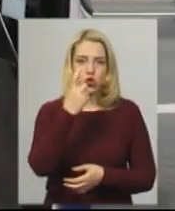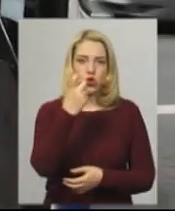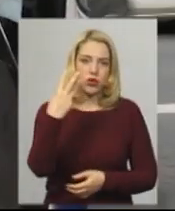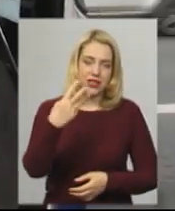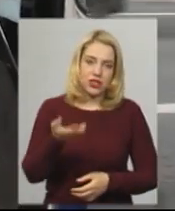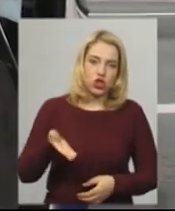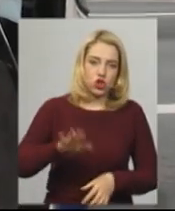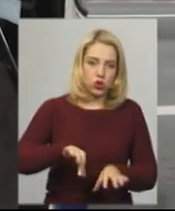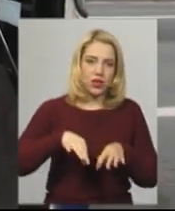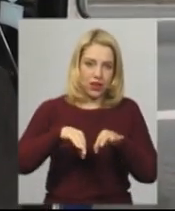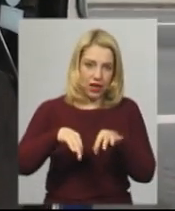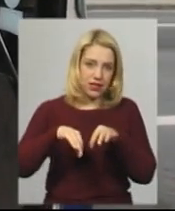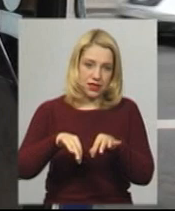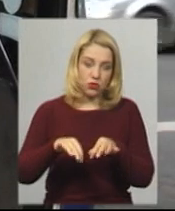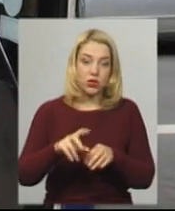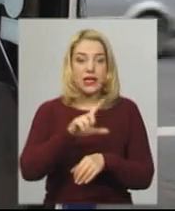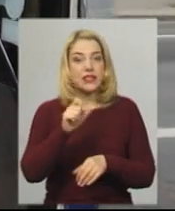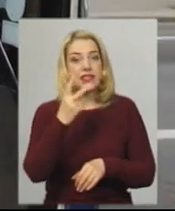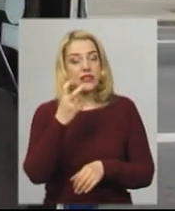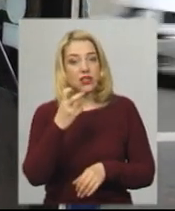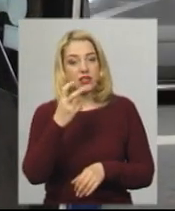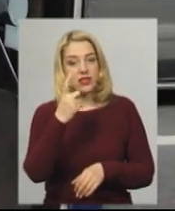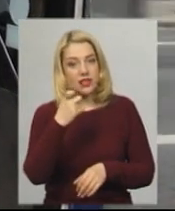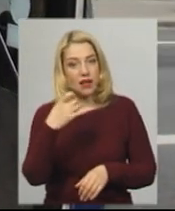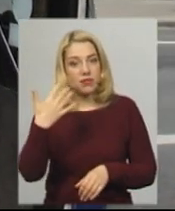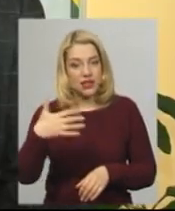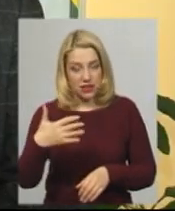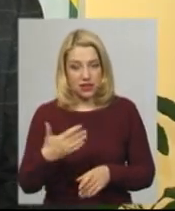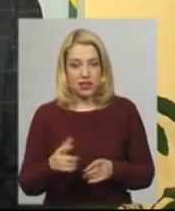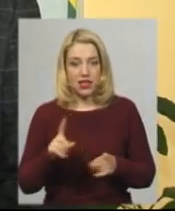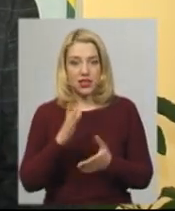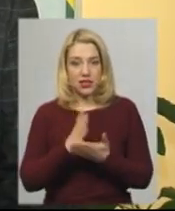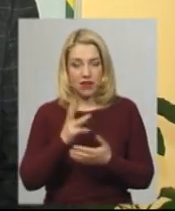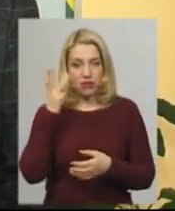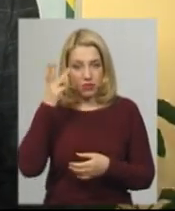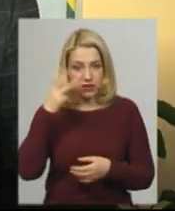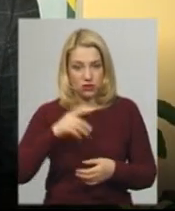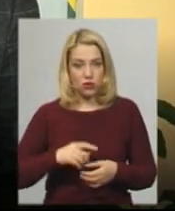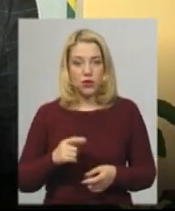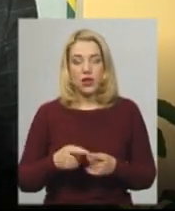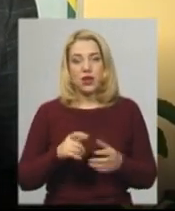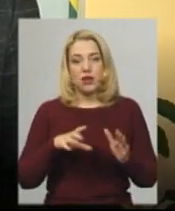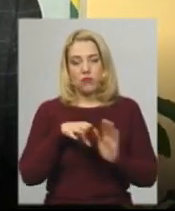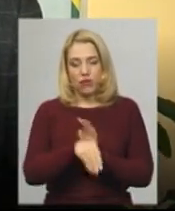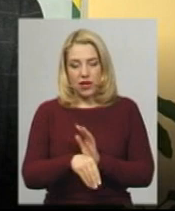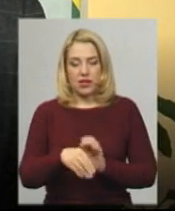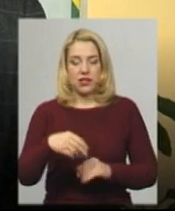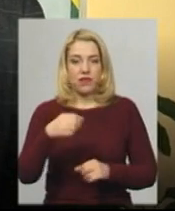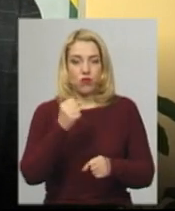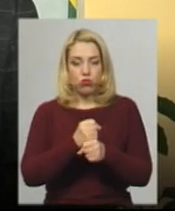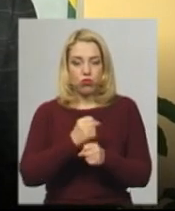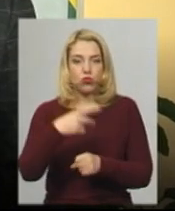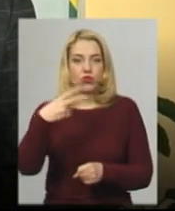транспорту з 280, які зазвичай працюють на маршрутах обласного центру. Запровадили роботу 20 автобусних маршрутів,